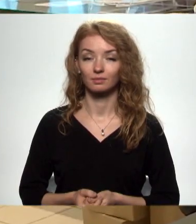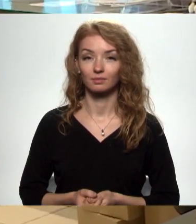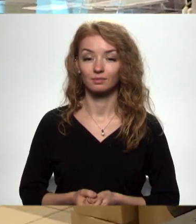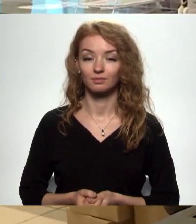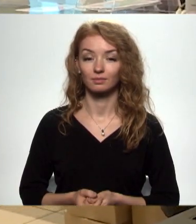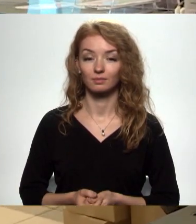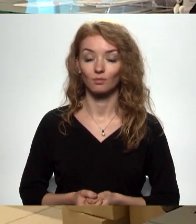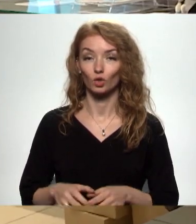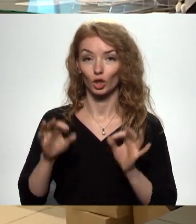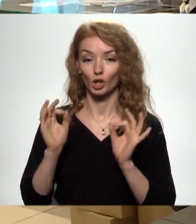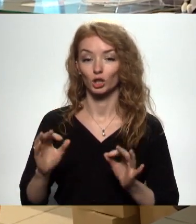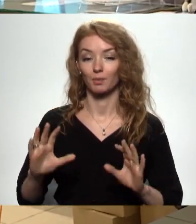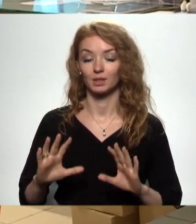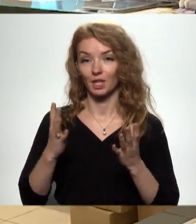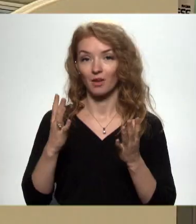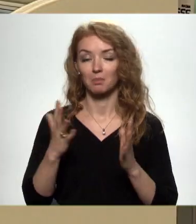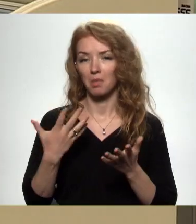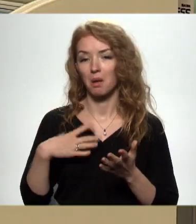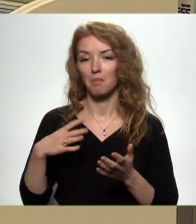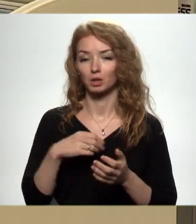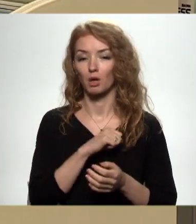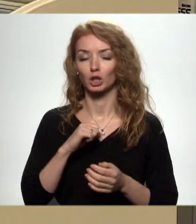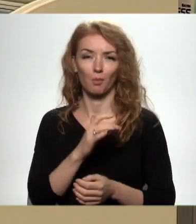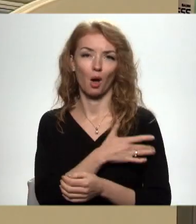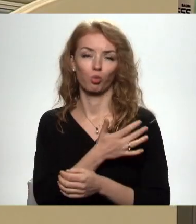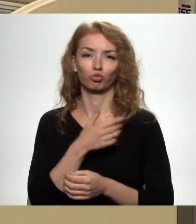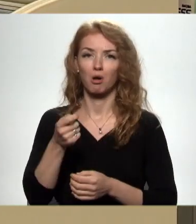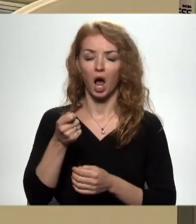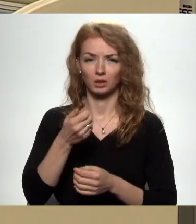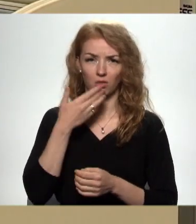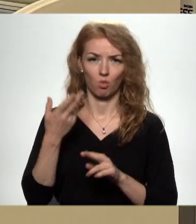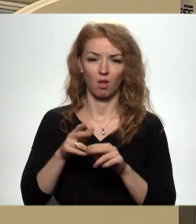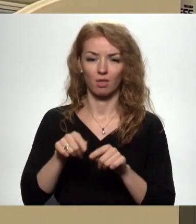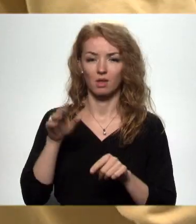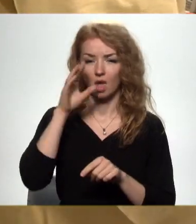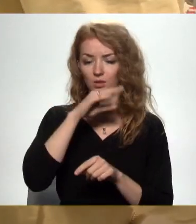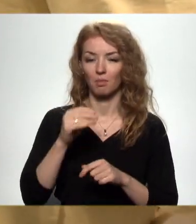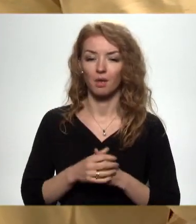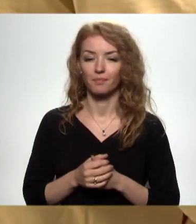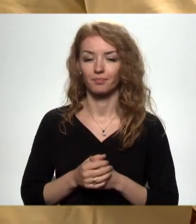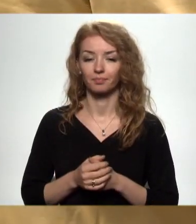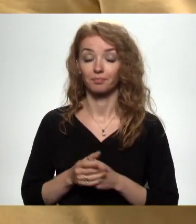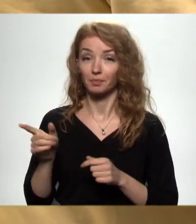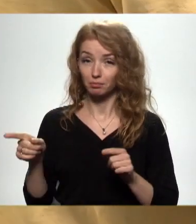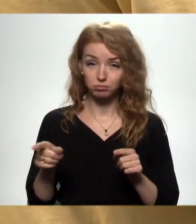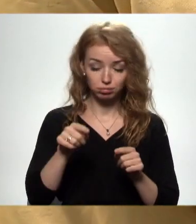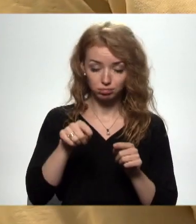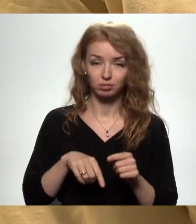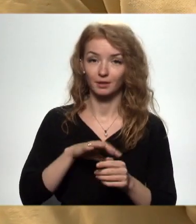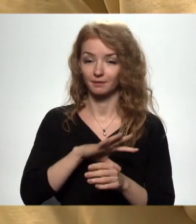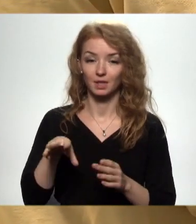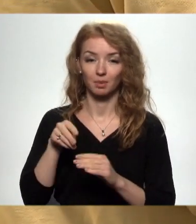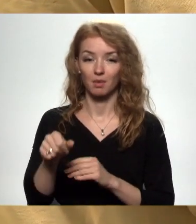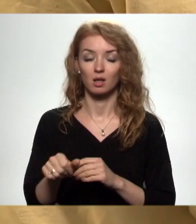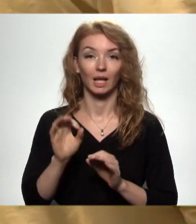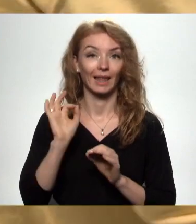Un tik tiešām izdevās, bet kādēļ pašapkalpošanās kasē nav šādas iespējas? Viss ir? Jā, viss jau ir samaksāts.